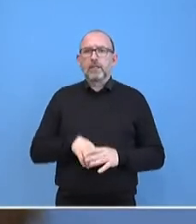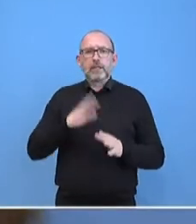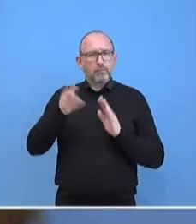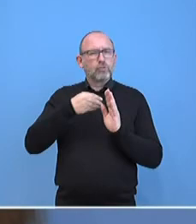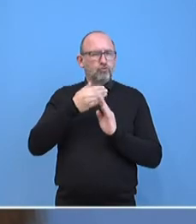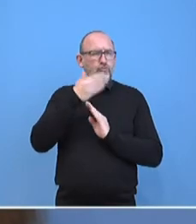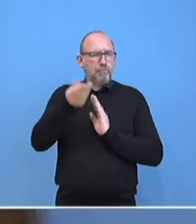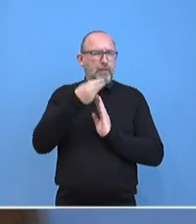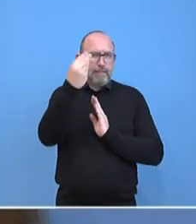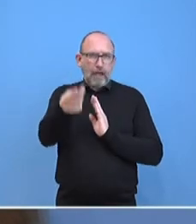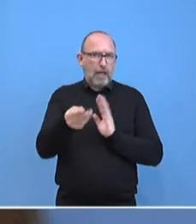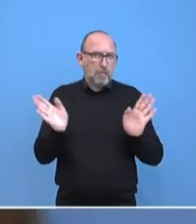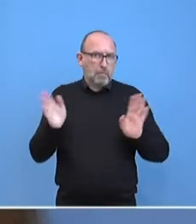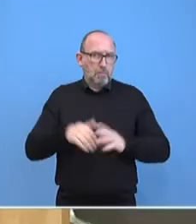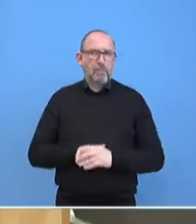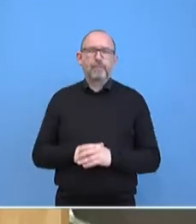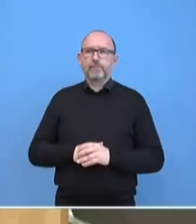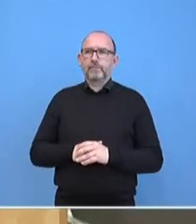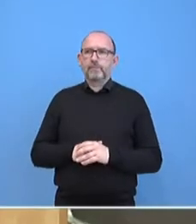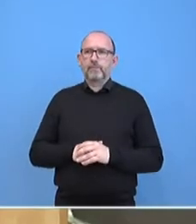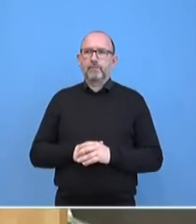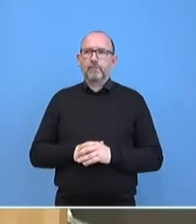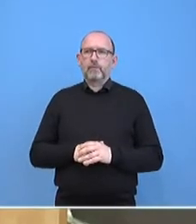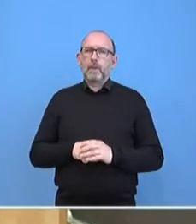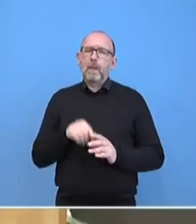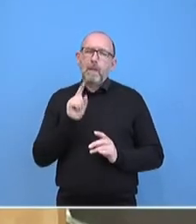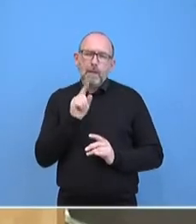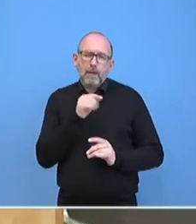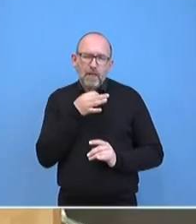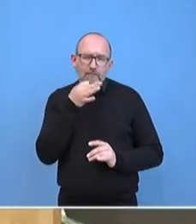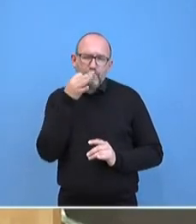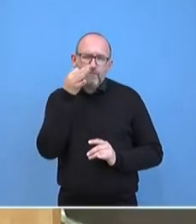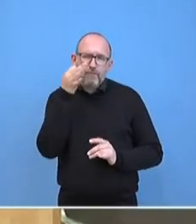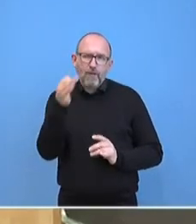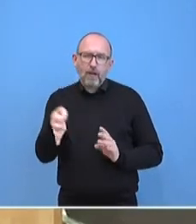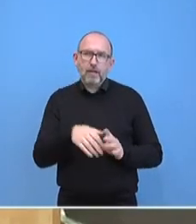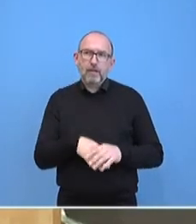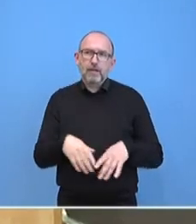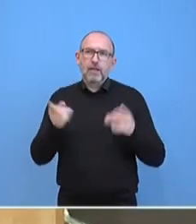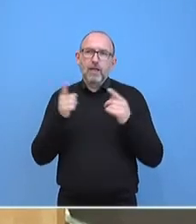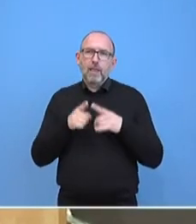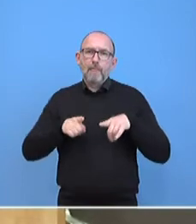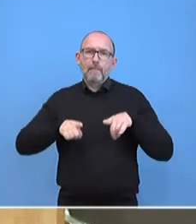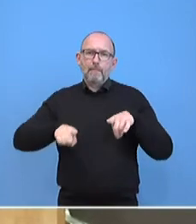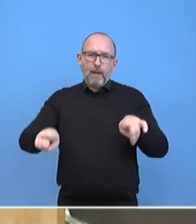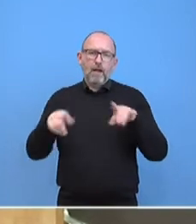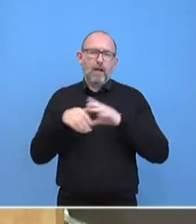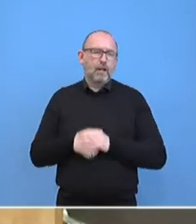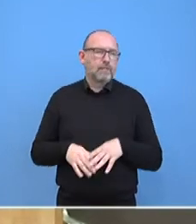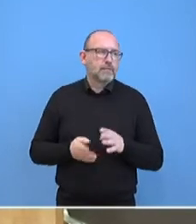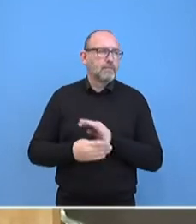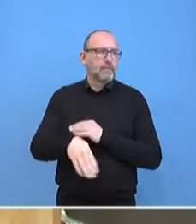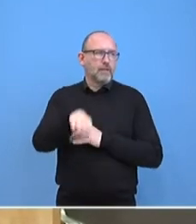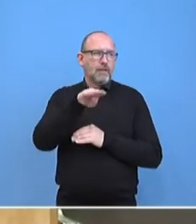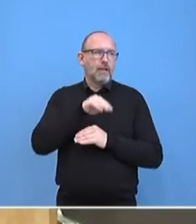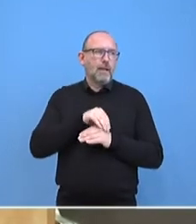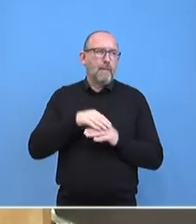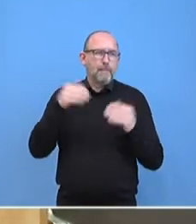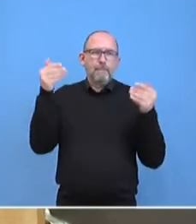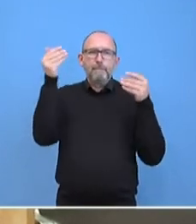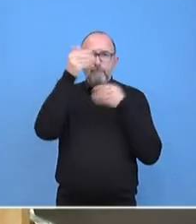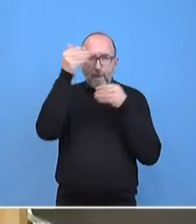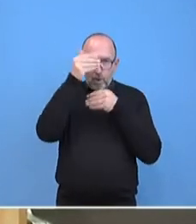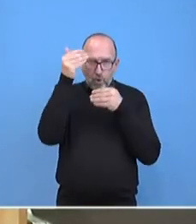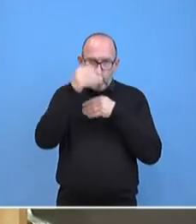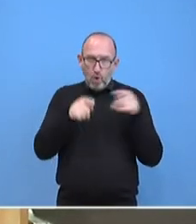nachreichen. Und eine kleine Nachfrage noch. Es findet ja zeitgleich auch in Marokko momentan Gespräche zum Thema Libyen statt. Sehen